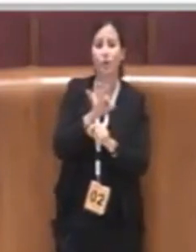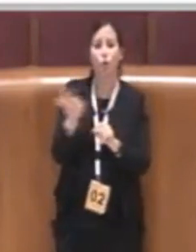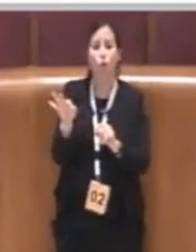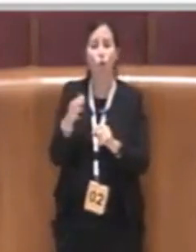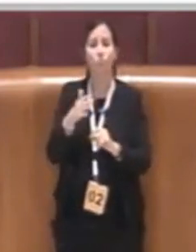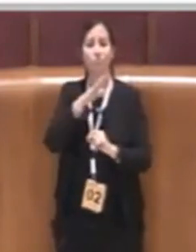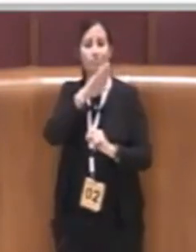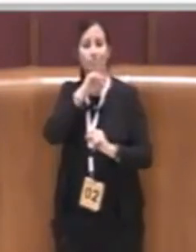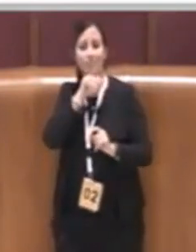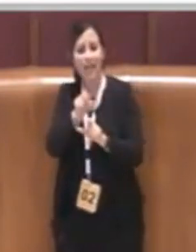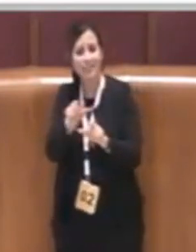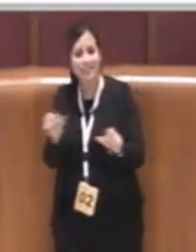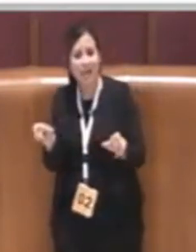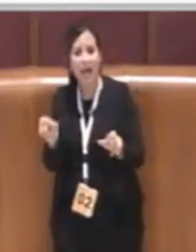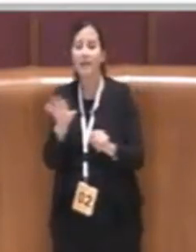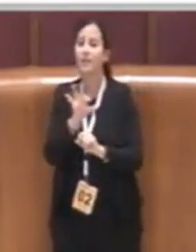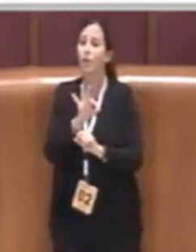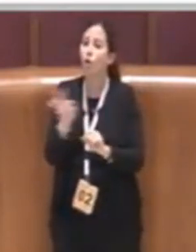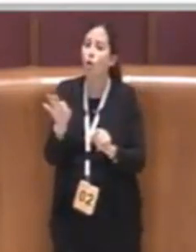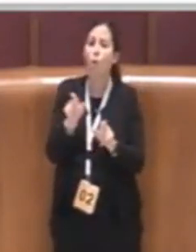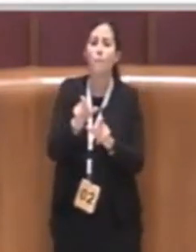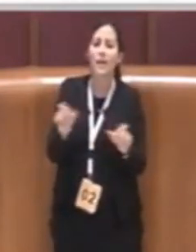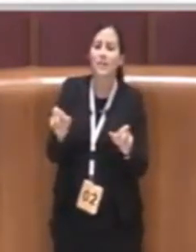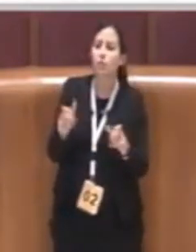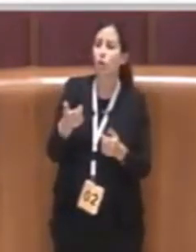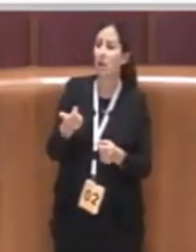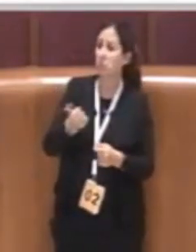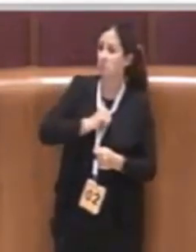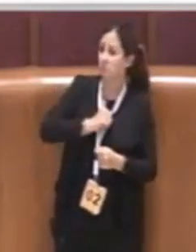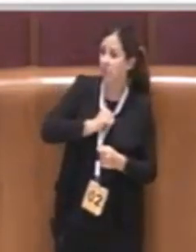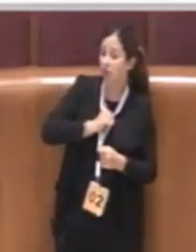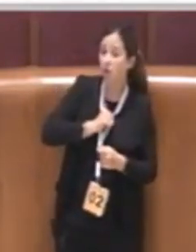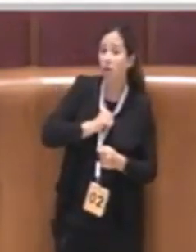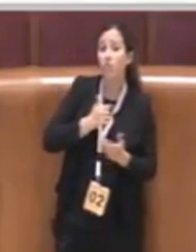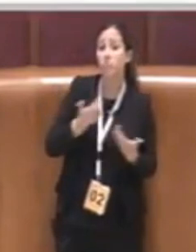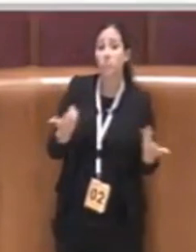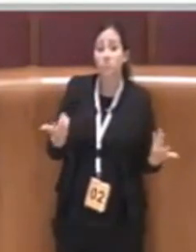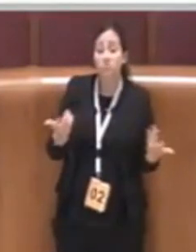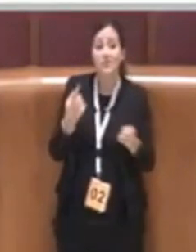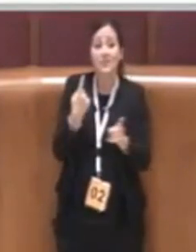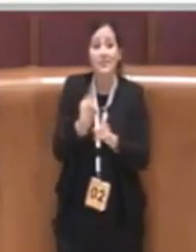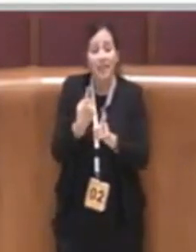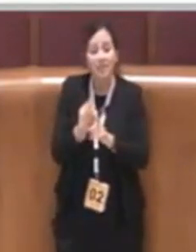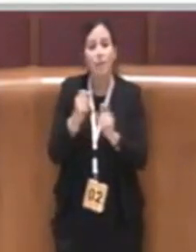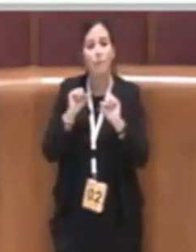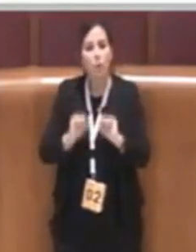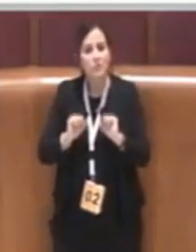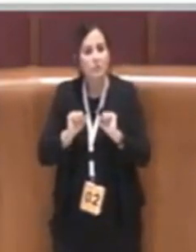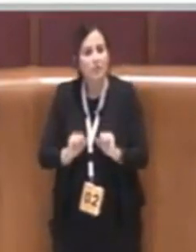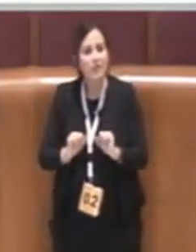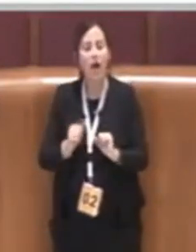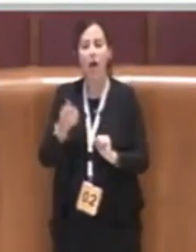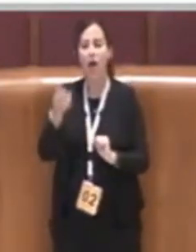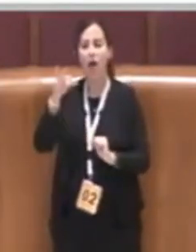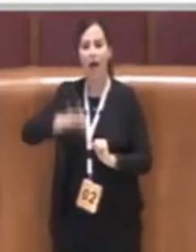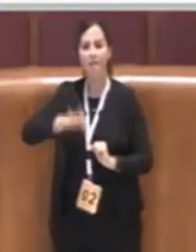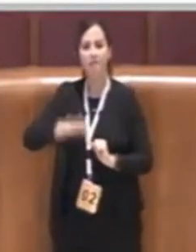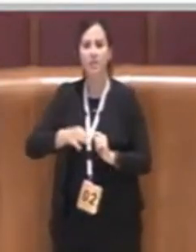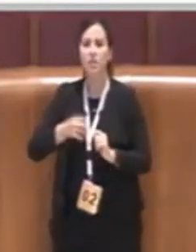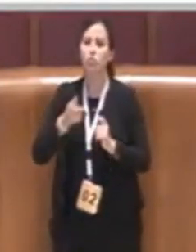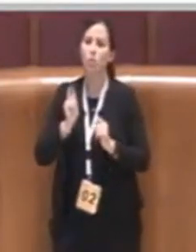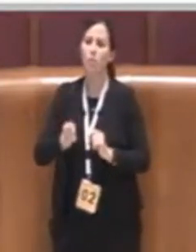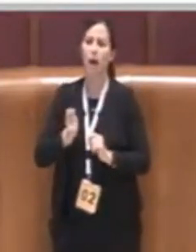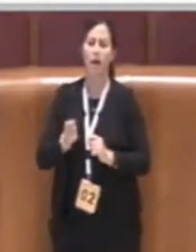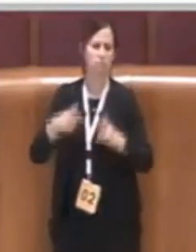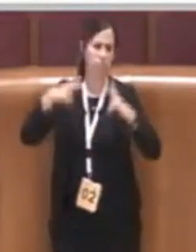potersi permettere un appartamento magari a un costo di locazione più contenuto in